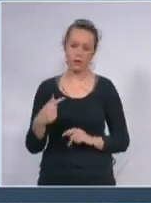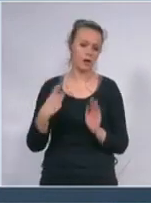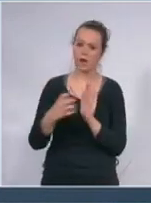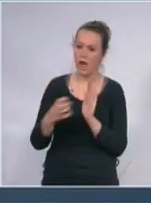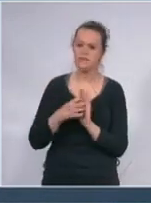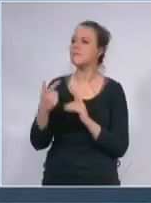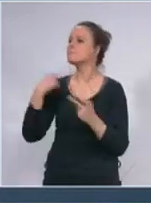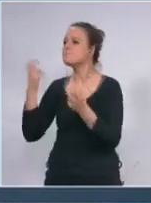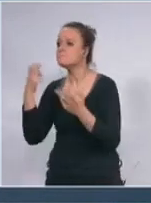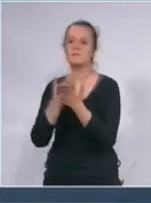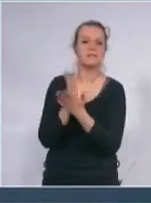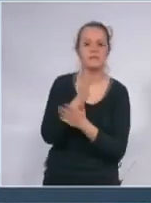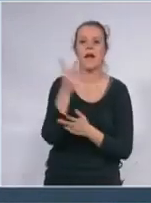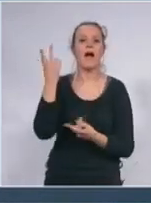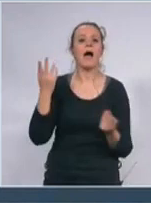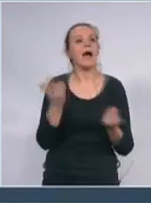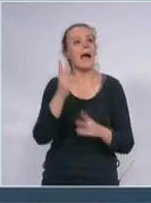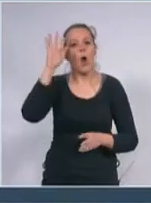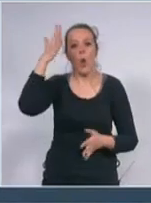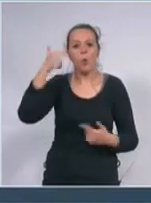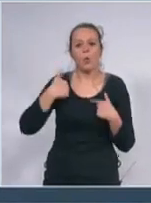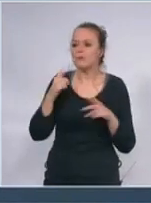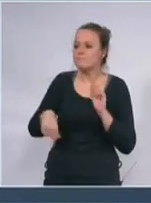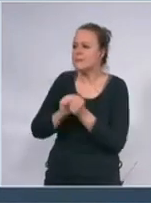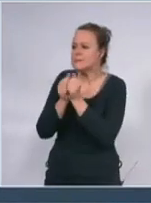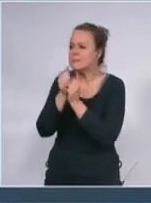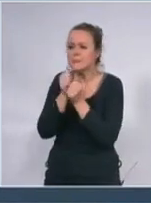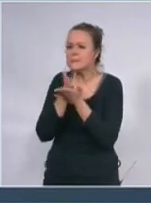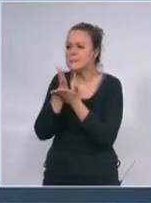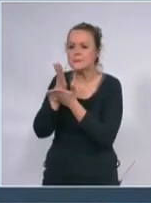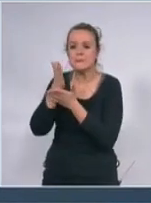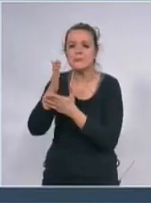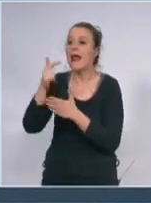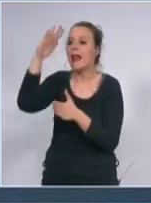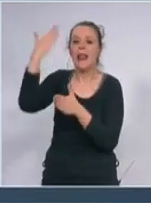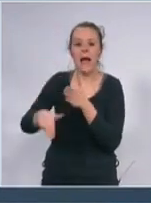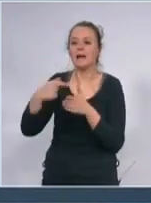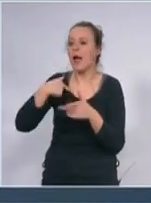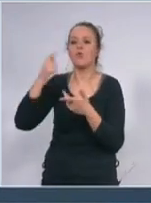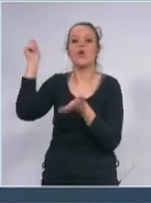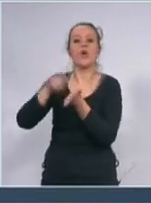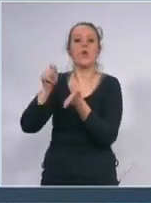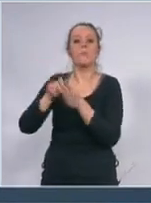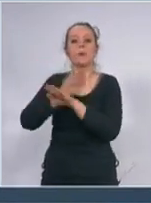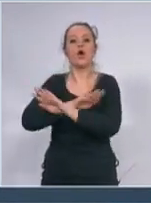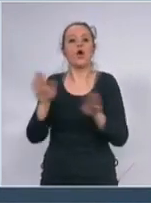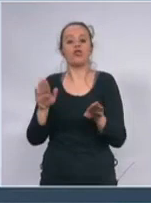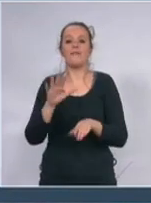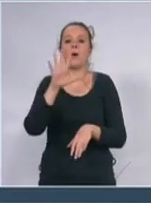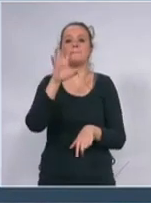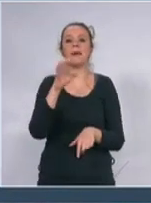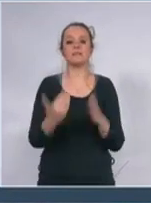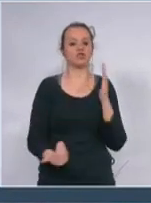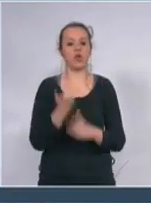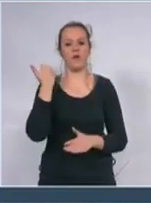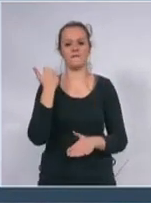ja ću da se borim kao mahnit dok ne izguram na 500 novih respiratora a imali smo ih ja mislim